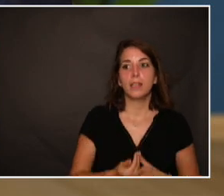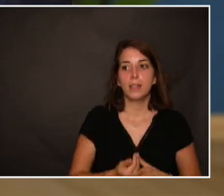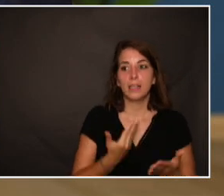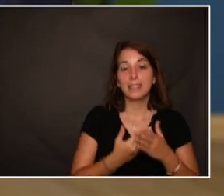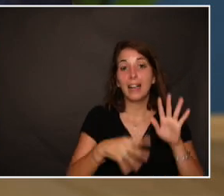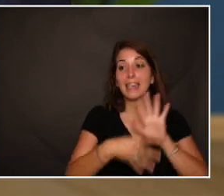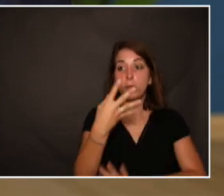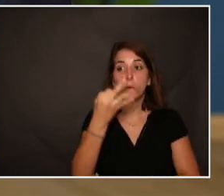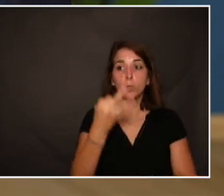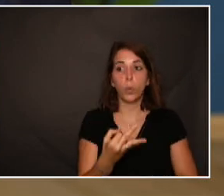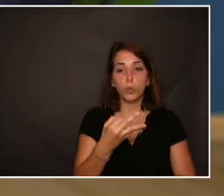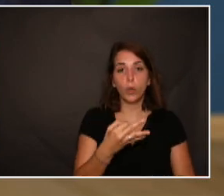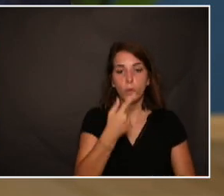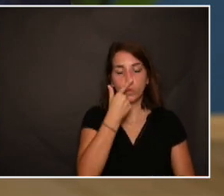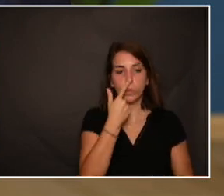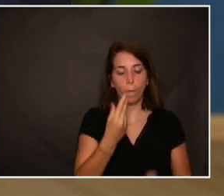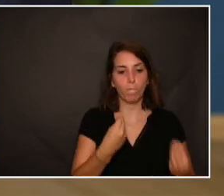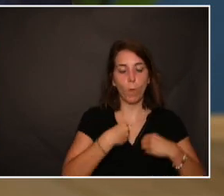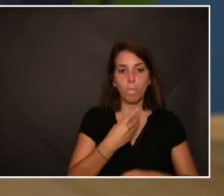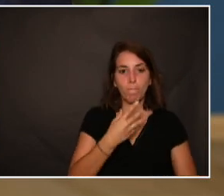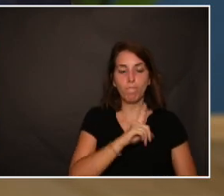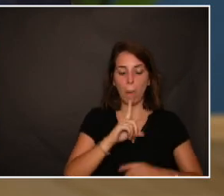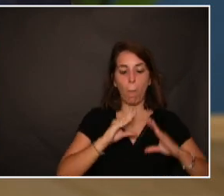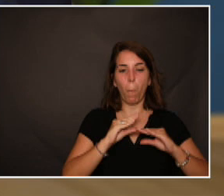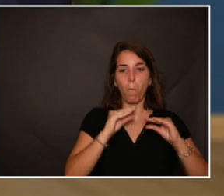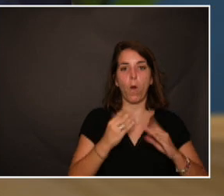14% avaient un inconfort ressenti.